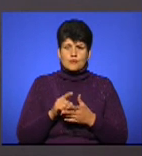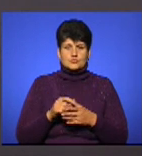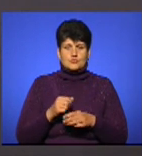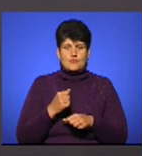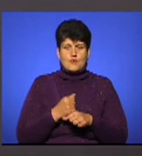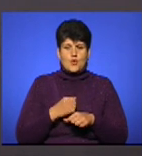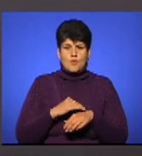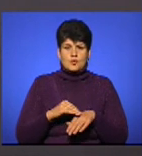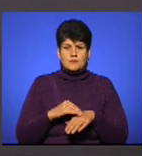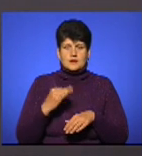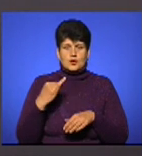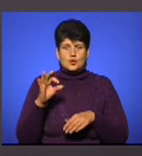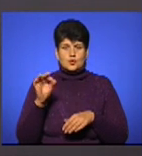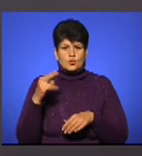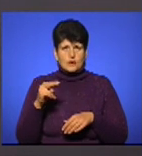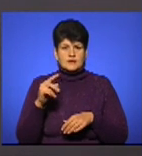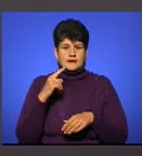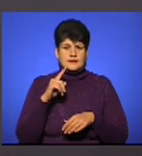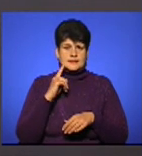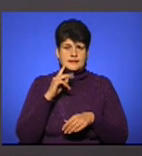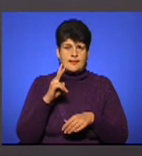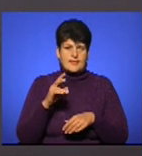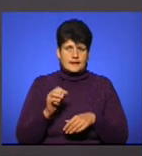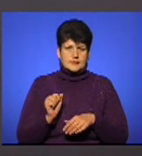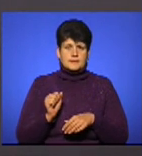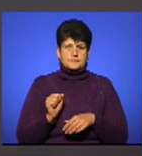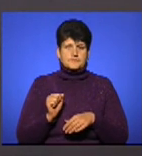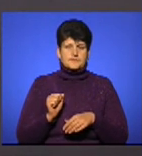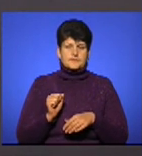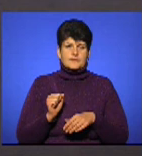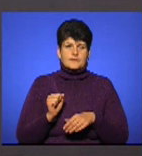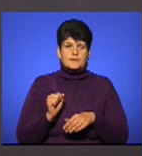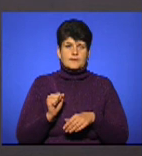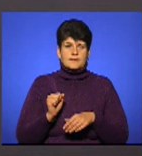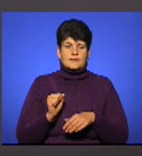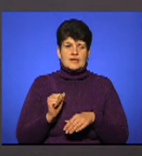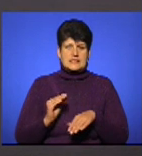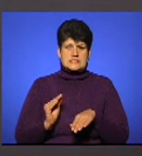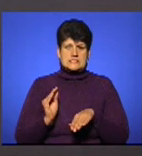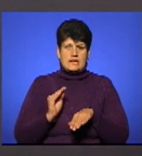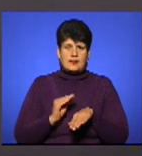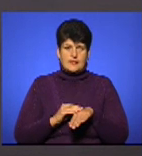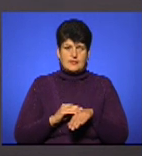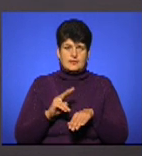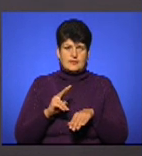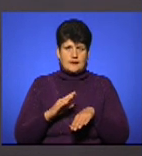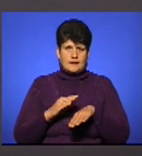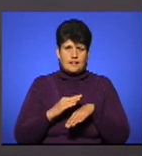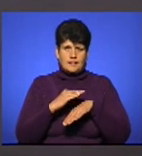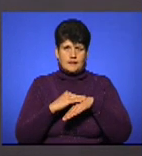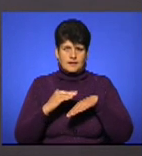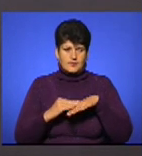йодом, зеленкою, закрити лейкопластирем і тому подібне.